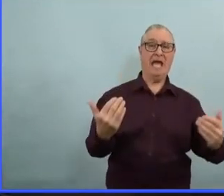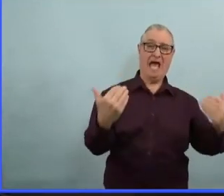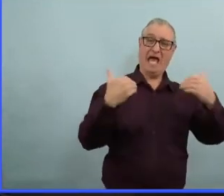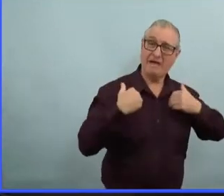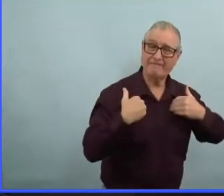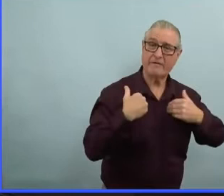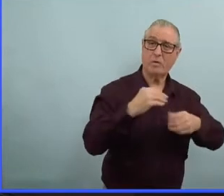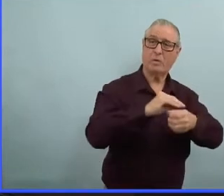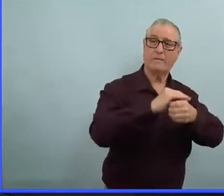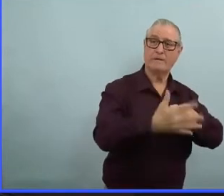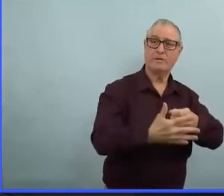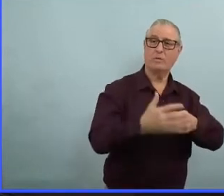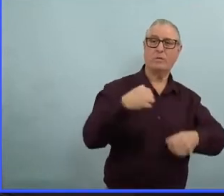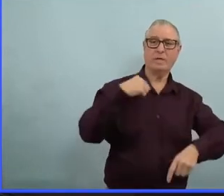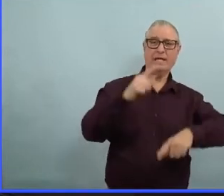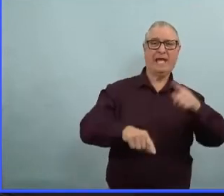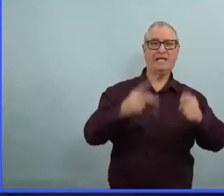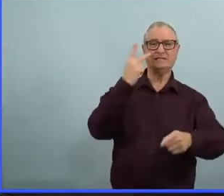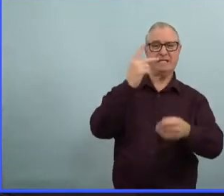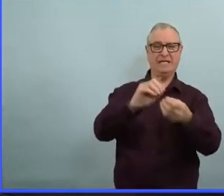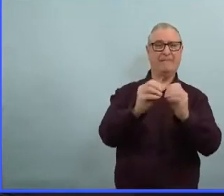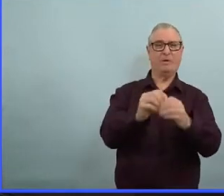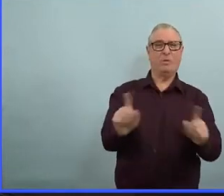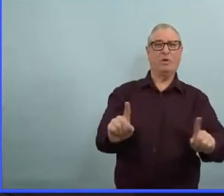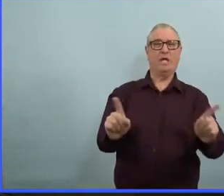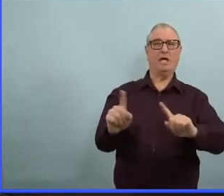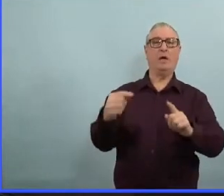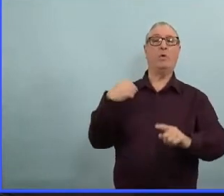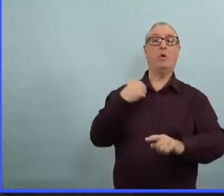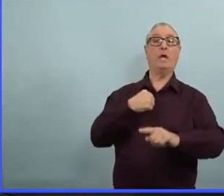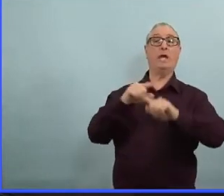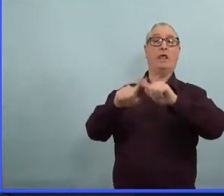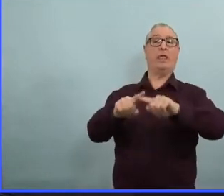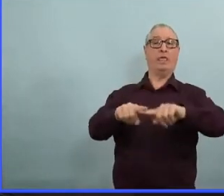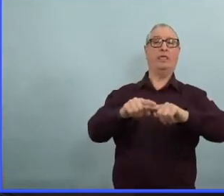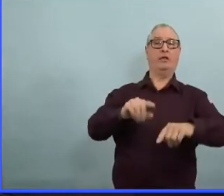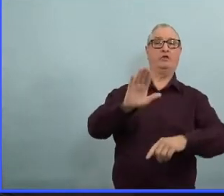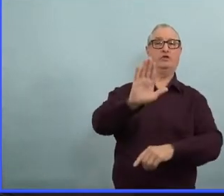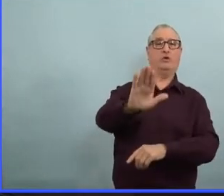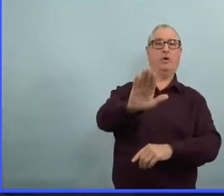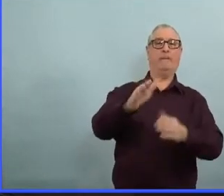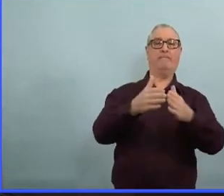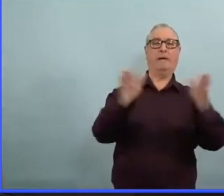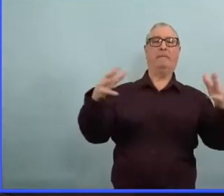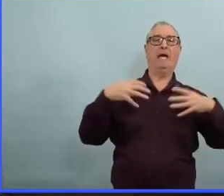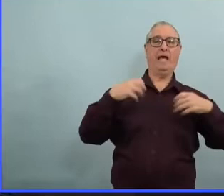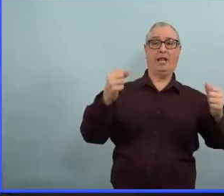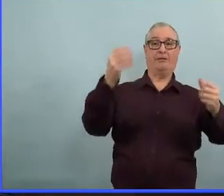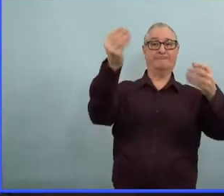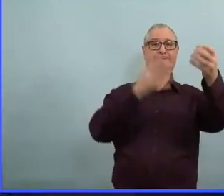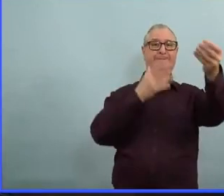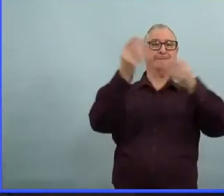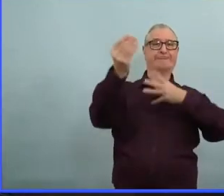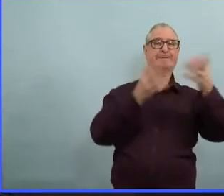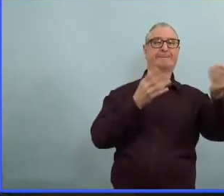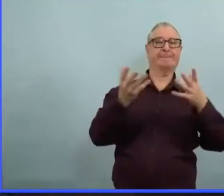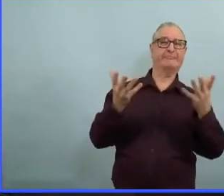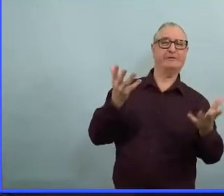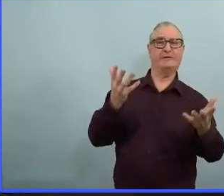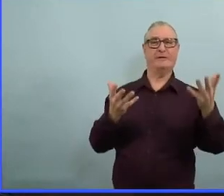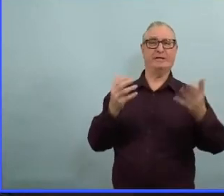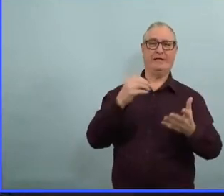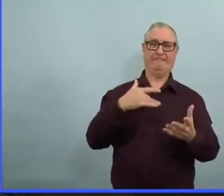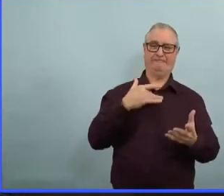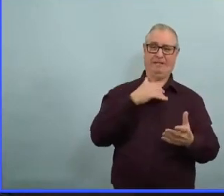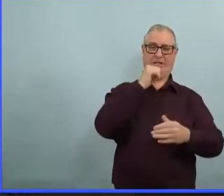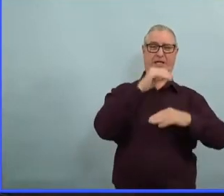s'appuyer, se reposer sur la parole des autorités de santé publique. Alors, qu'est-ce que vous pourriez dire aux Manitobains pour qu soient plus à l